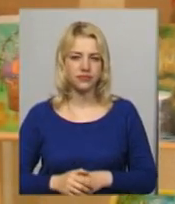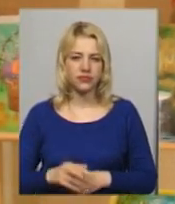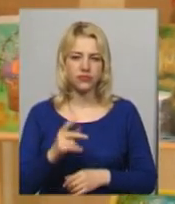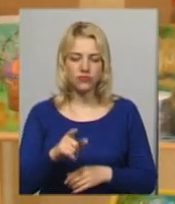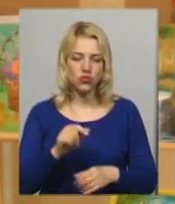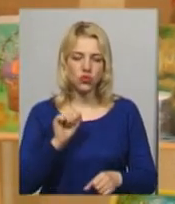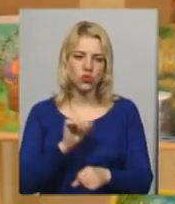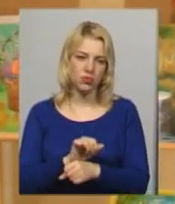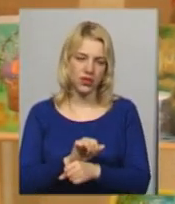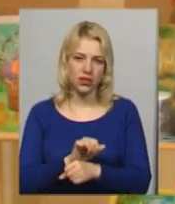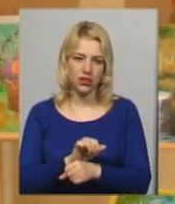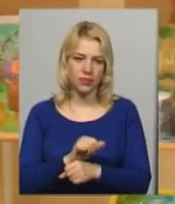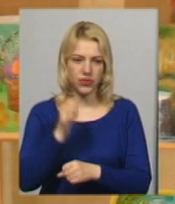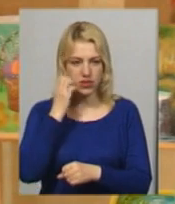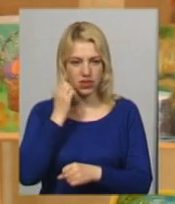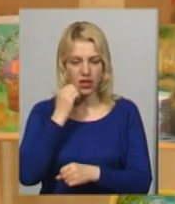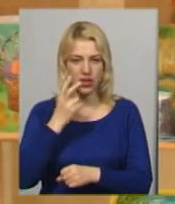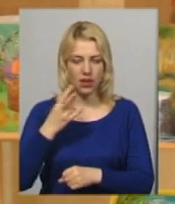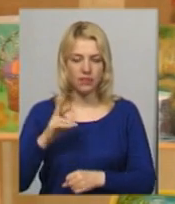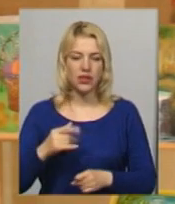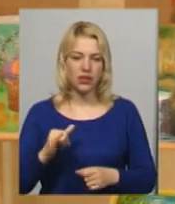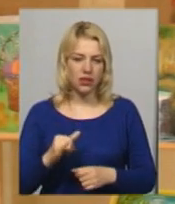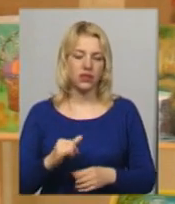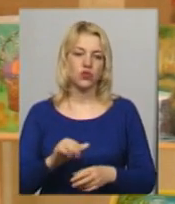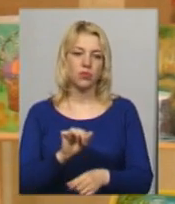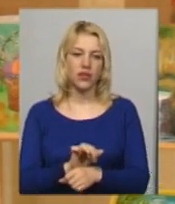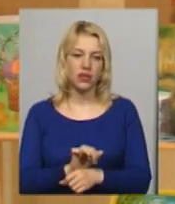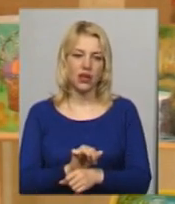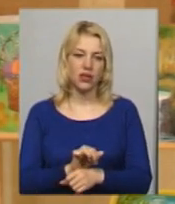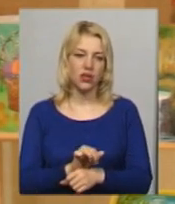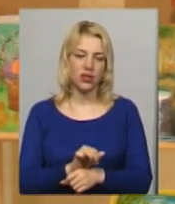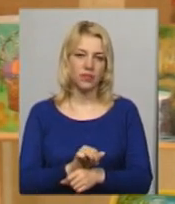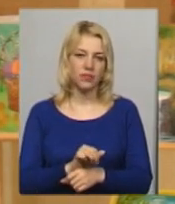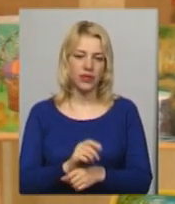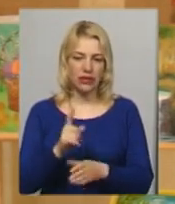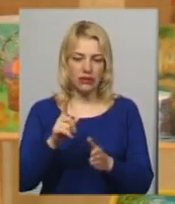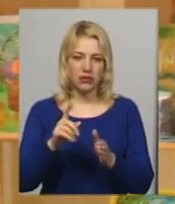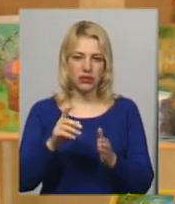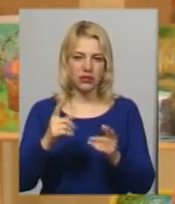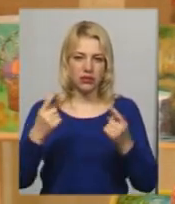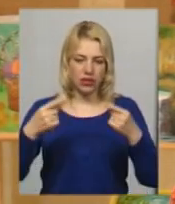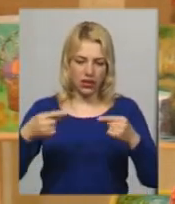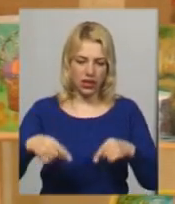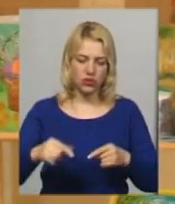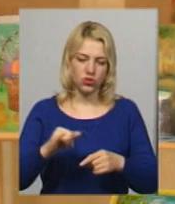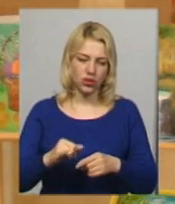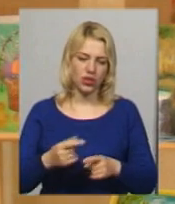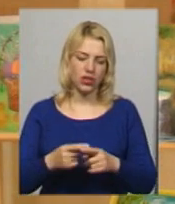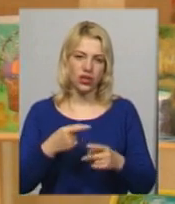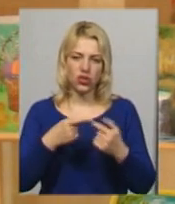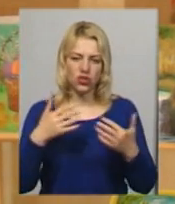зупиняє старіння, воно зупиняє деменцію, воно є профілактика всім іншим старчиським